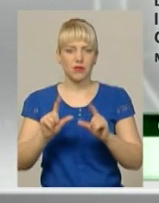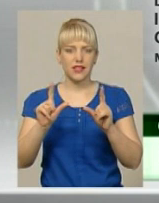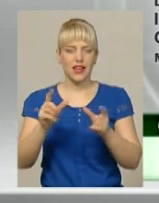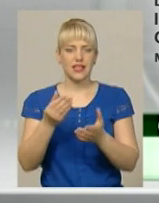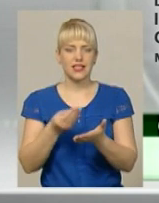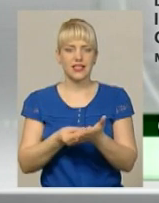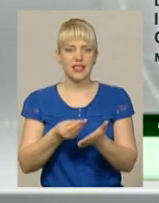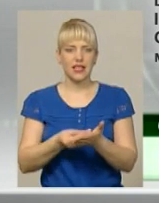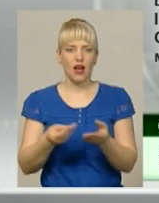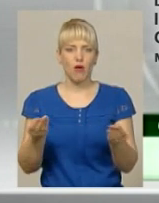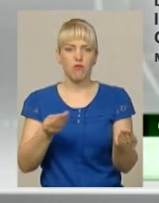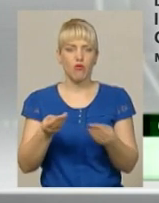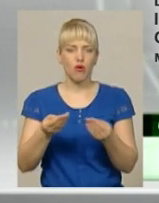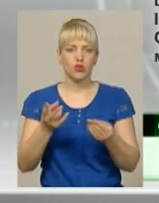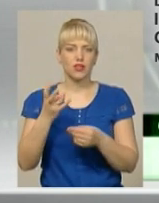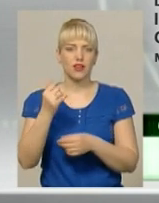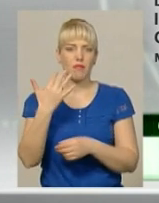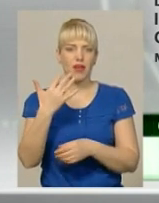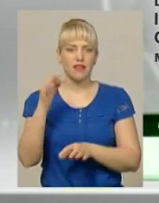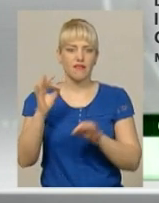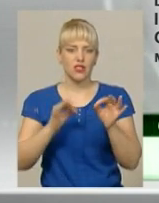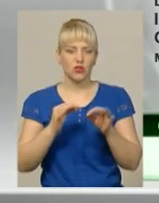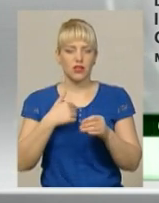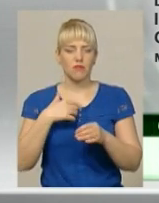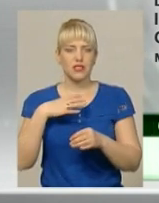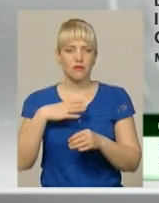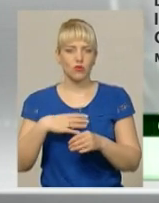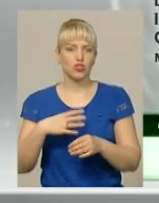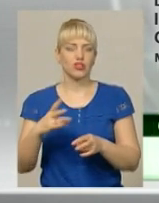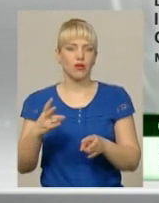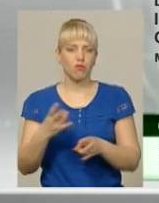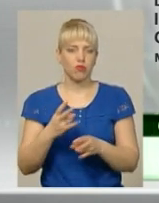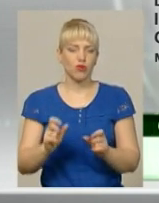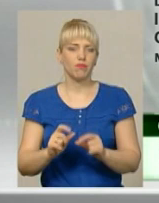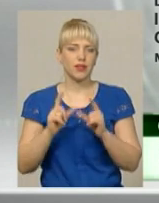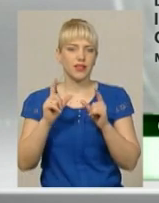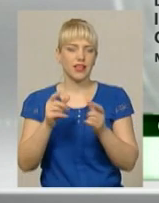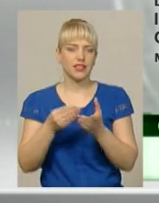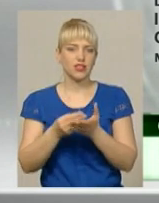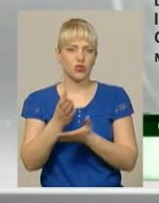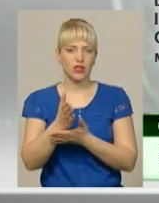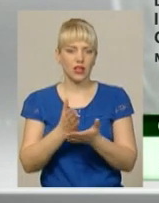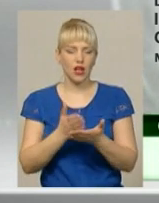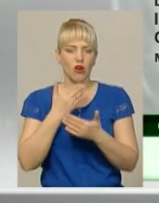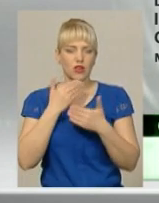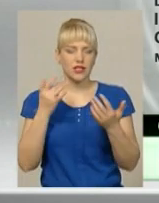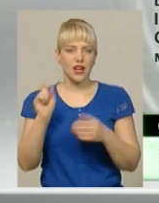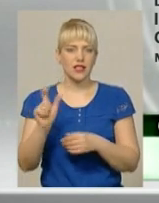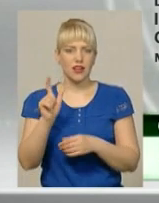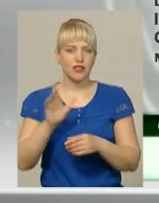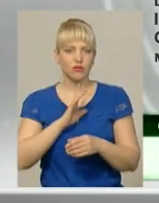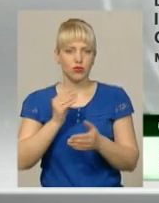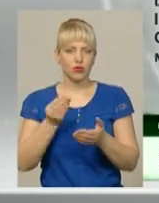5%. І ми змушені були підняти ціну хліба. Останній раз ми ціну хліба піднімали 1